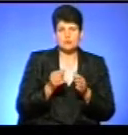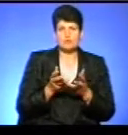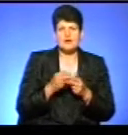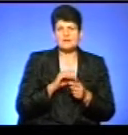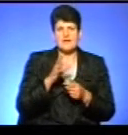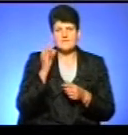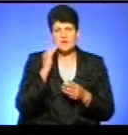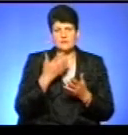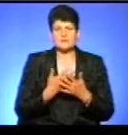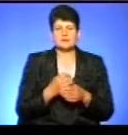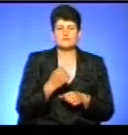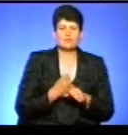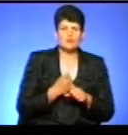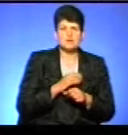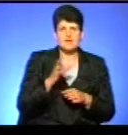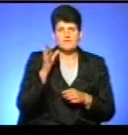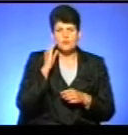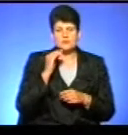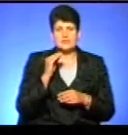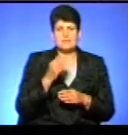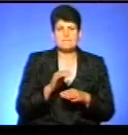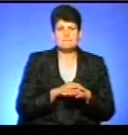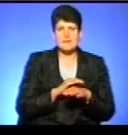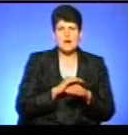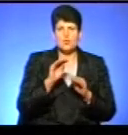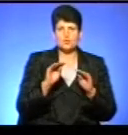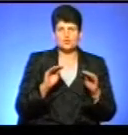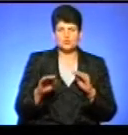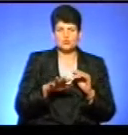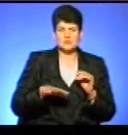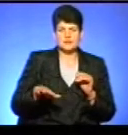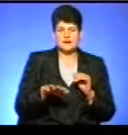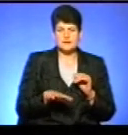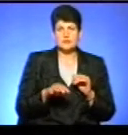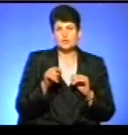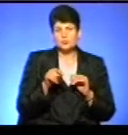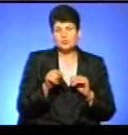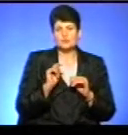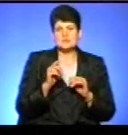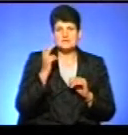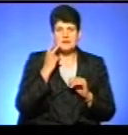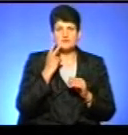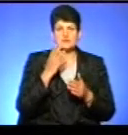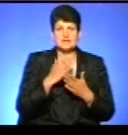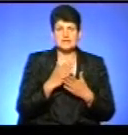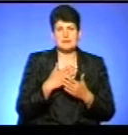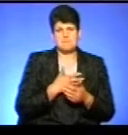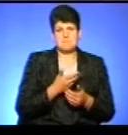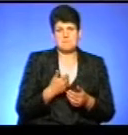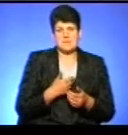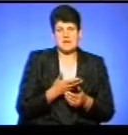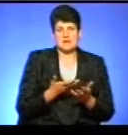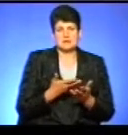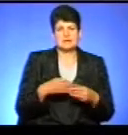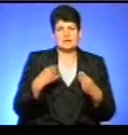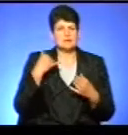але не врахувати роботи, не врахувати благоустрів самої ділянки, території. Тому тут завжди є ми, ми даємо